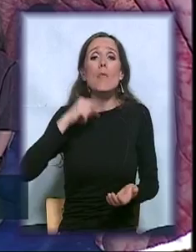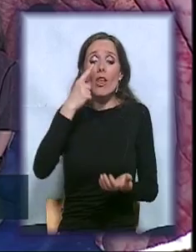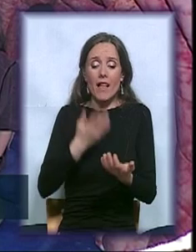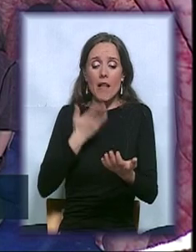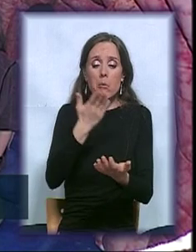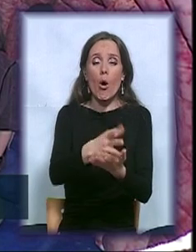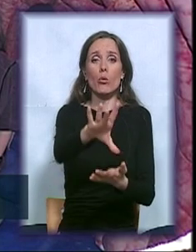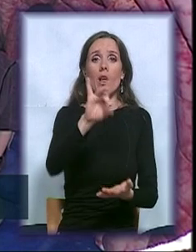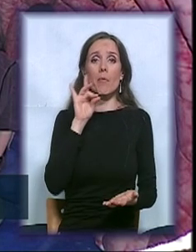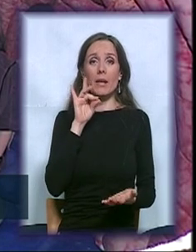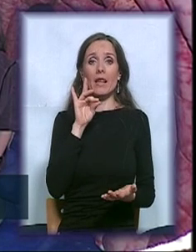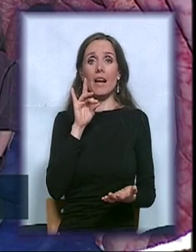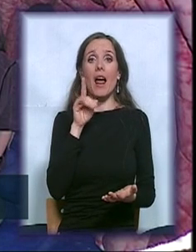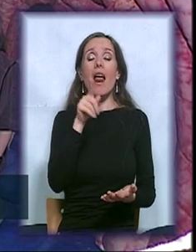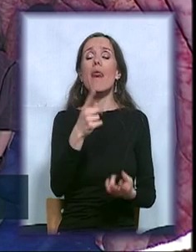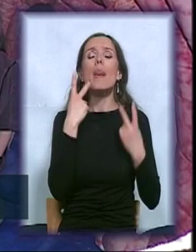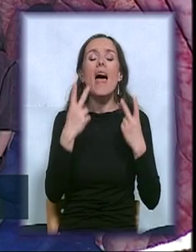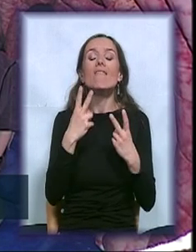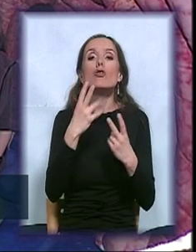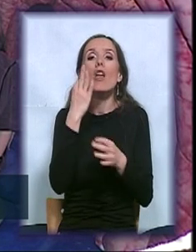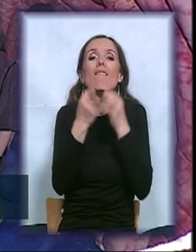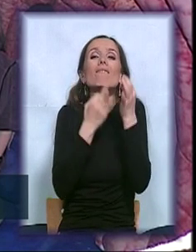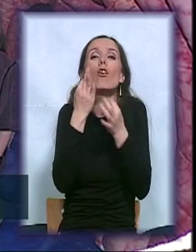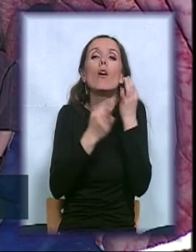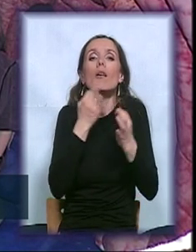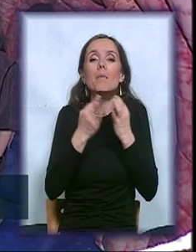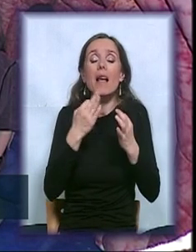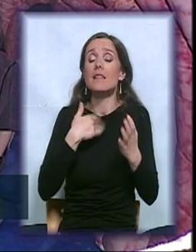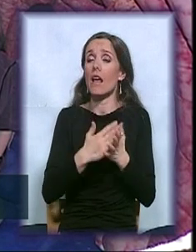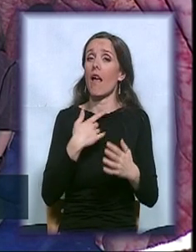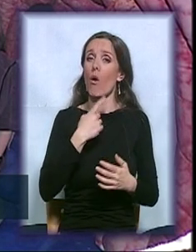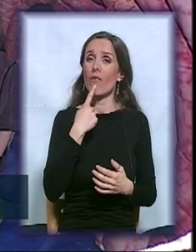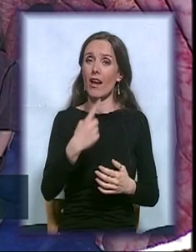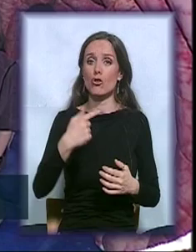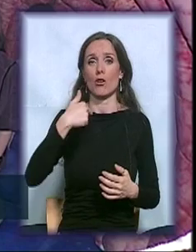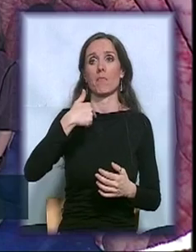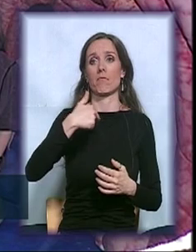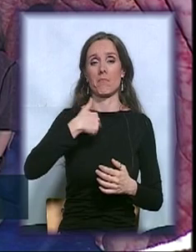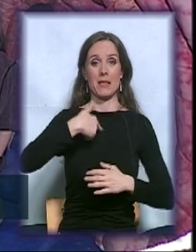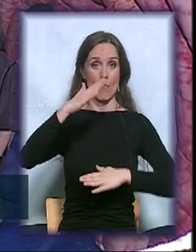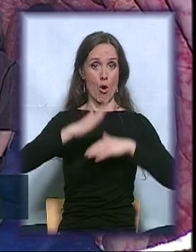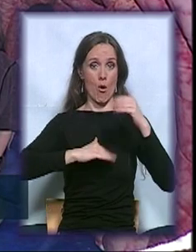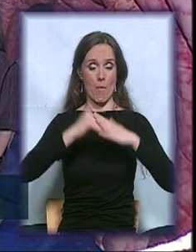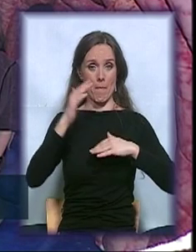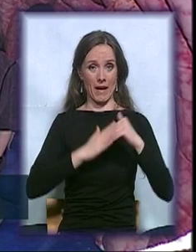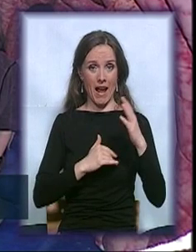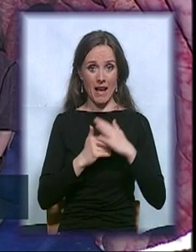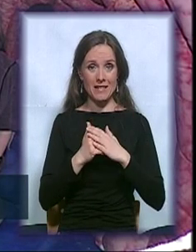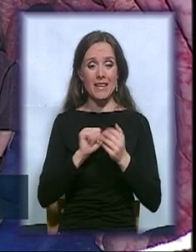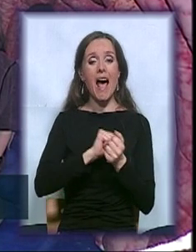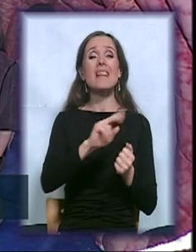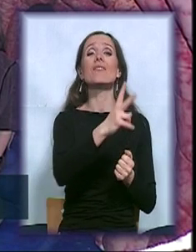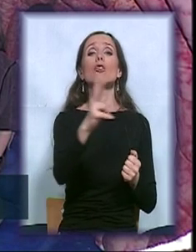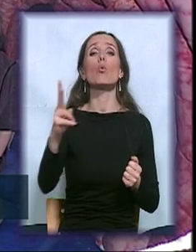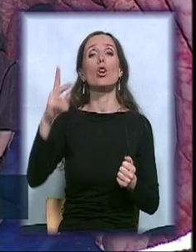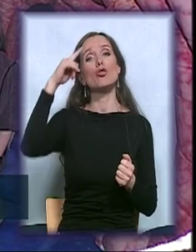Najvažnija je informisanost. Najvažnije, znači ja uvek kažem, mi smo teorije, mi smo praksa, a svi drugi